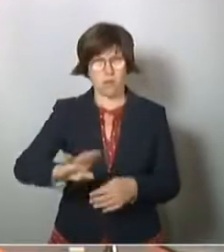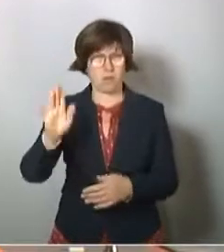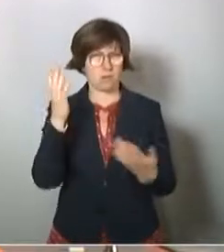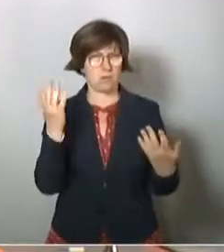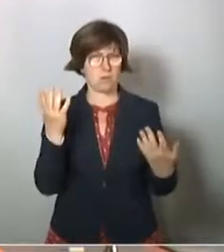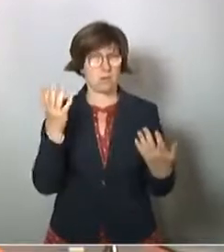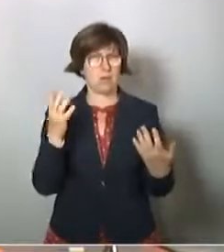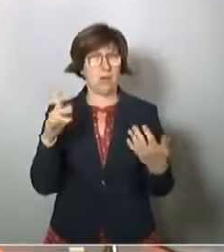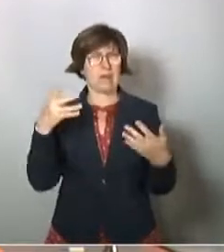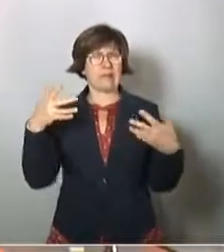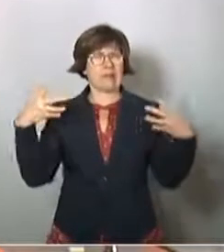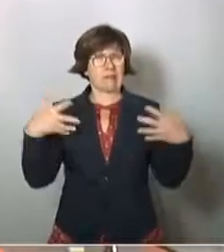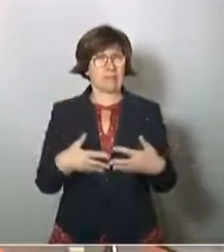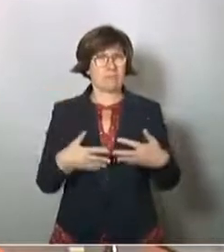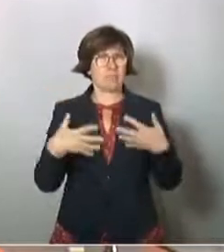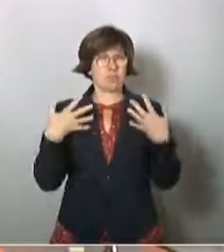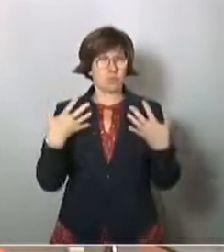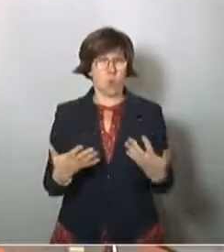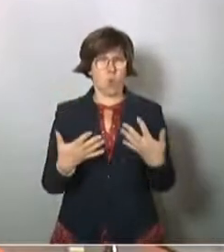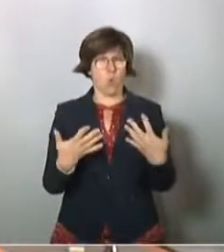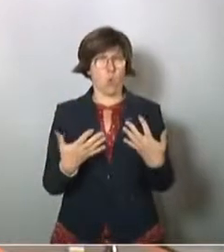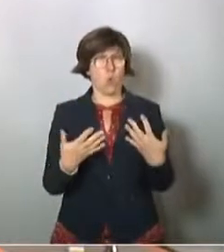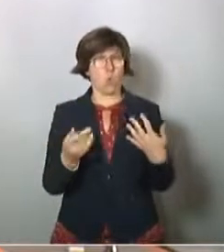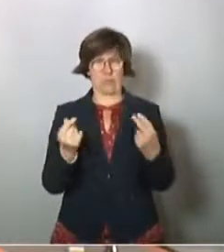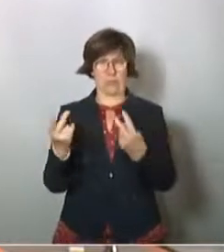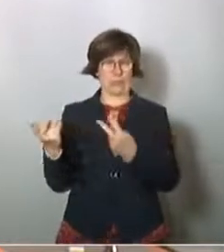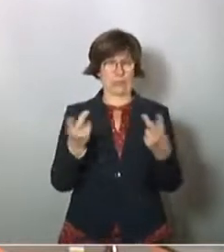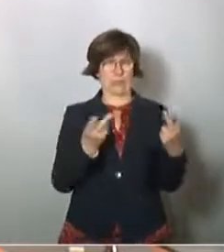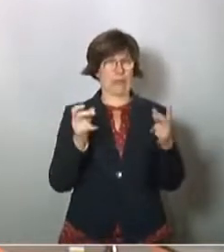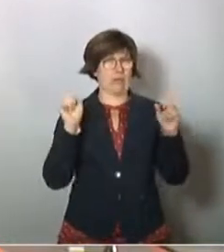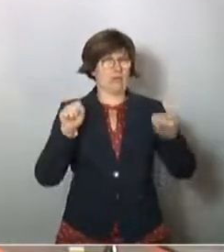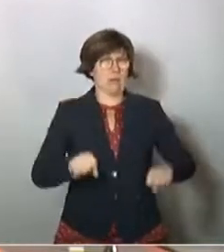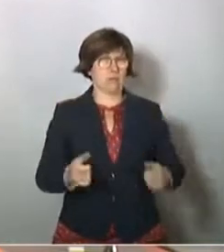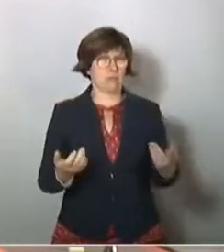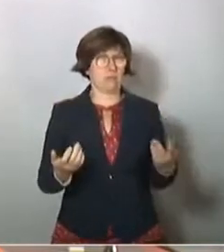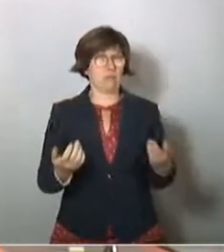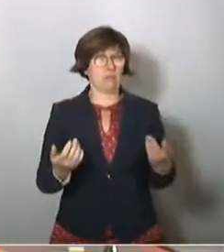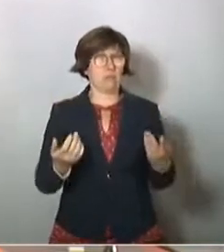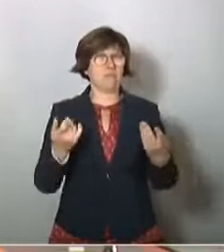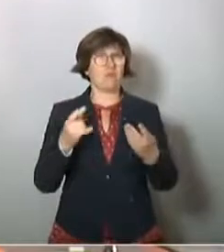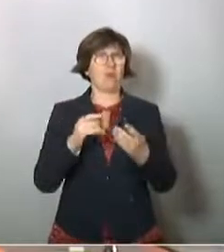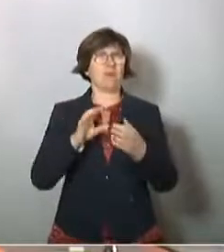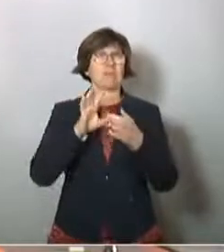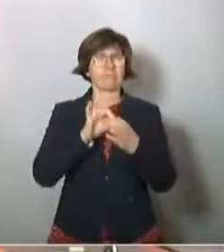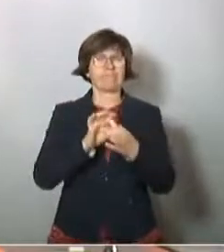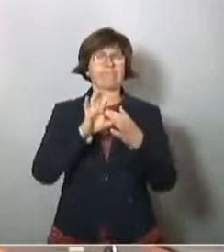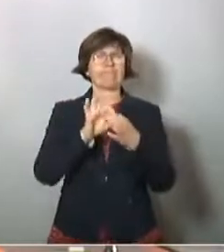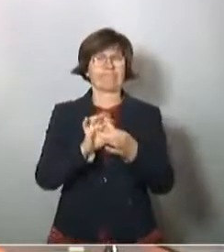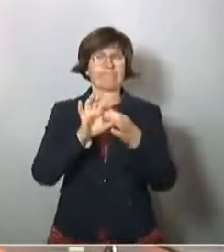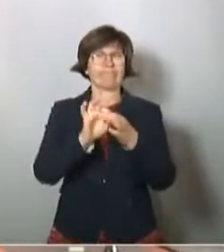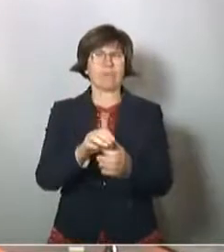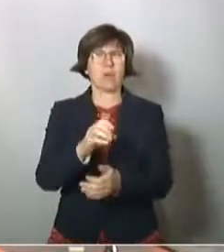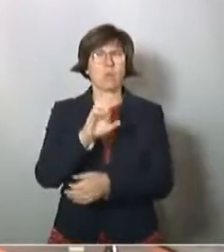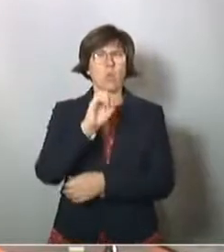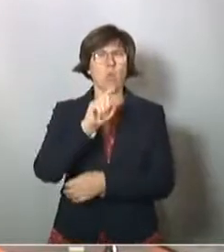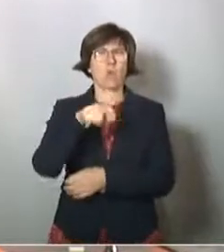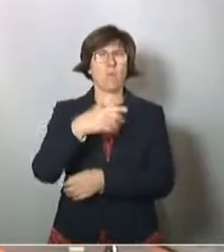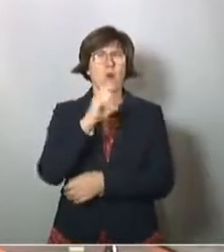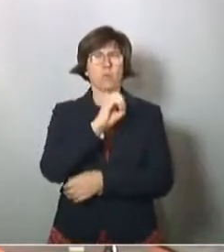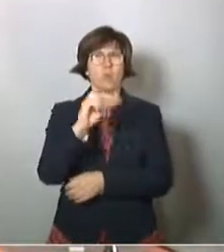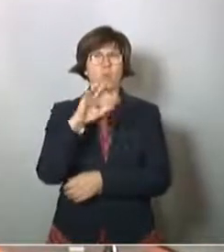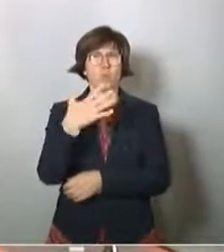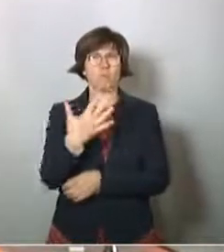Grippe-Epidemie, die insofern eine gewisse Gleichsetzung möglich macht, weil sie auch bei Tröpfchen über 0,005